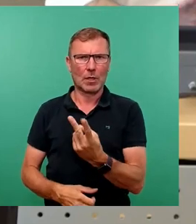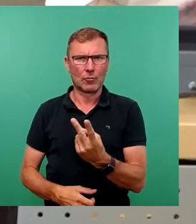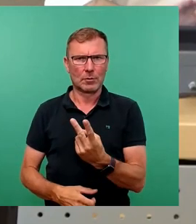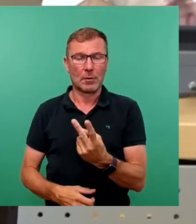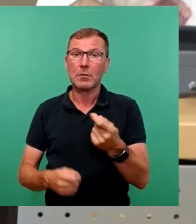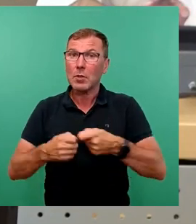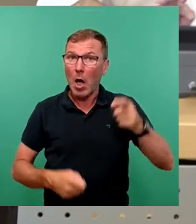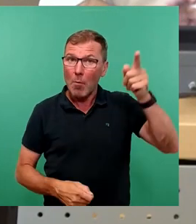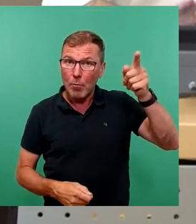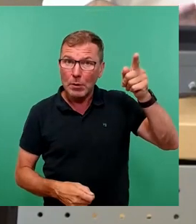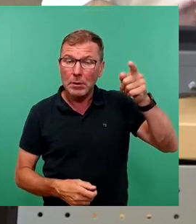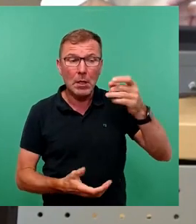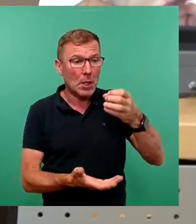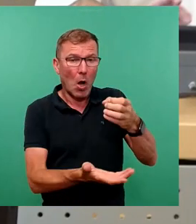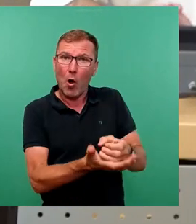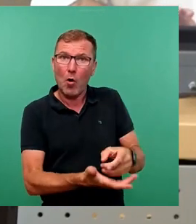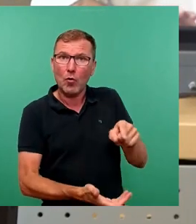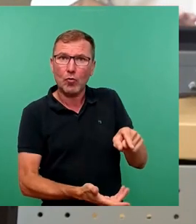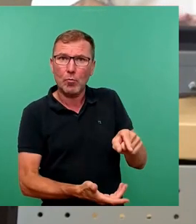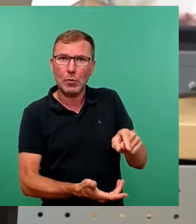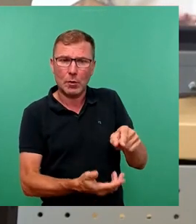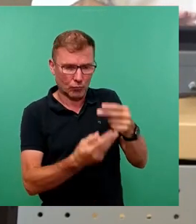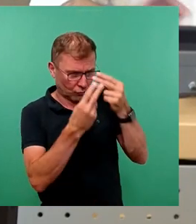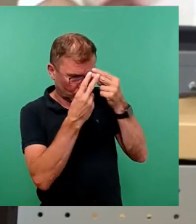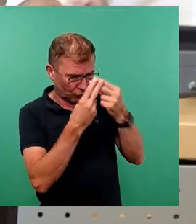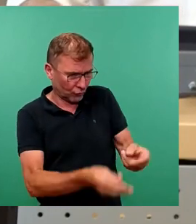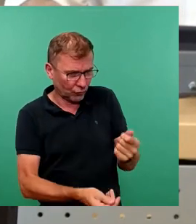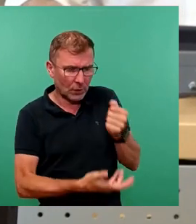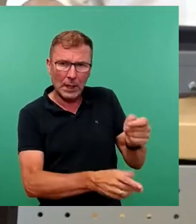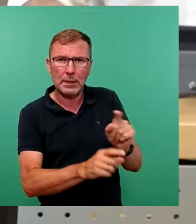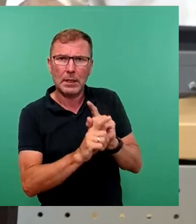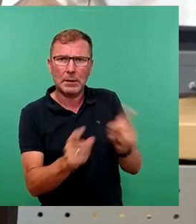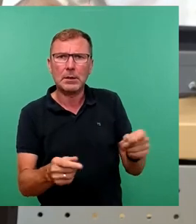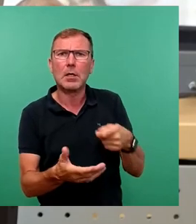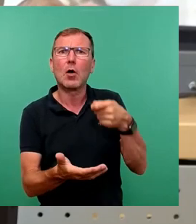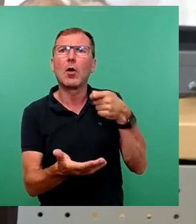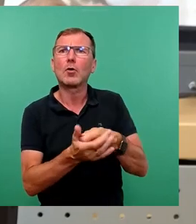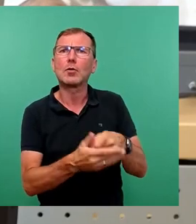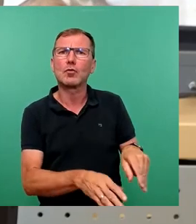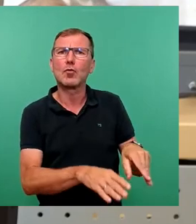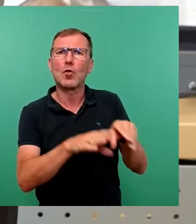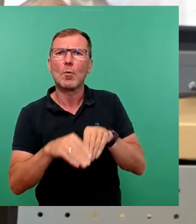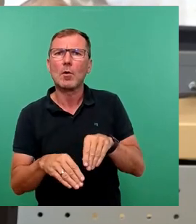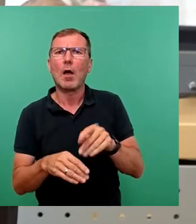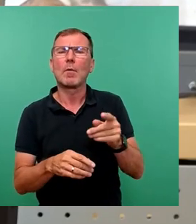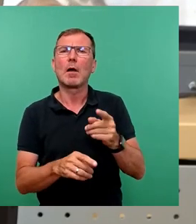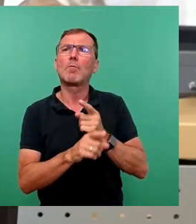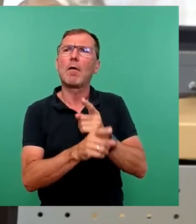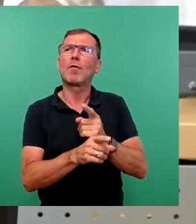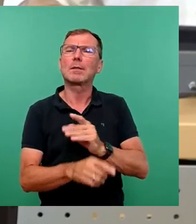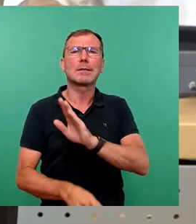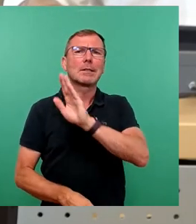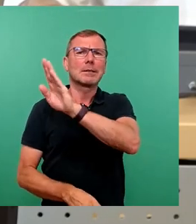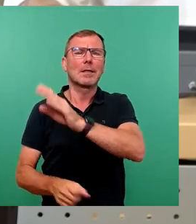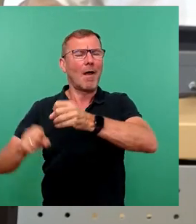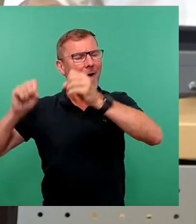die Kommunen sprichwörtlich weitestgehend im Regen stehen lässt, wenn es um die Kostenübernahme bei den Folgen seiner desaströsten